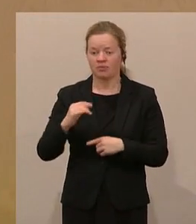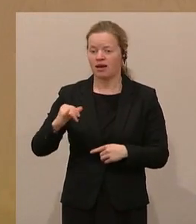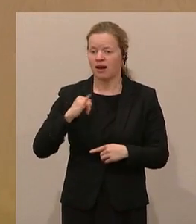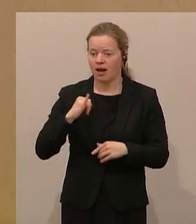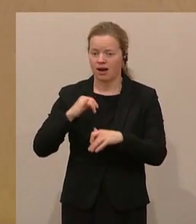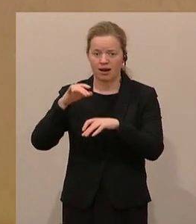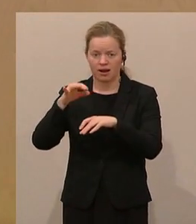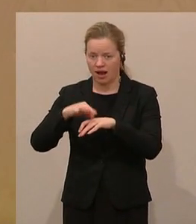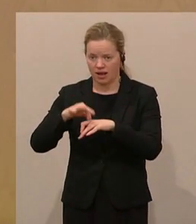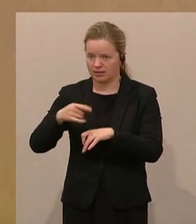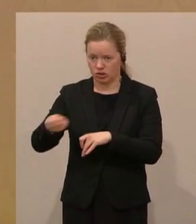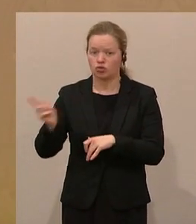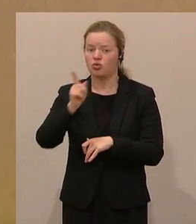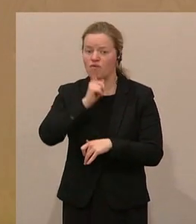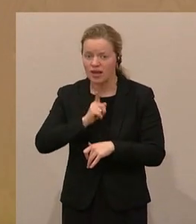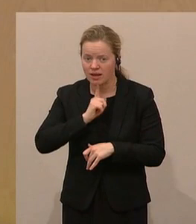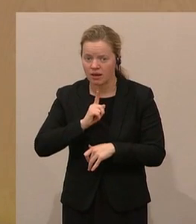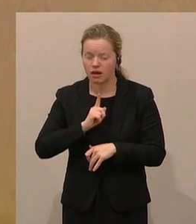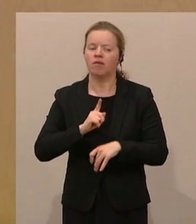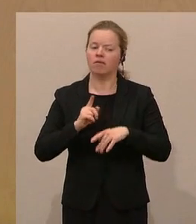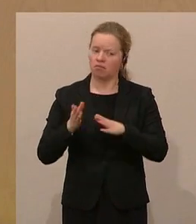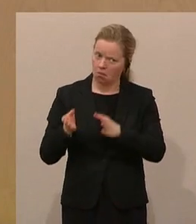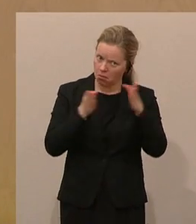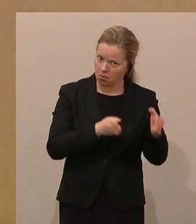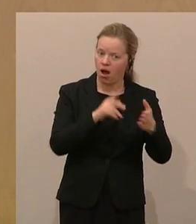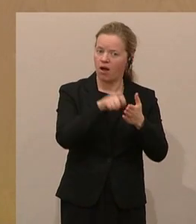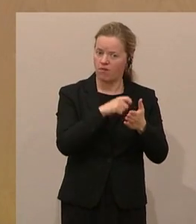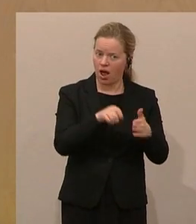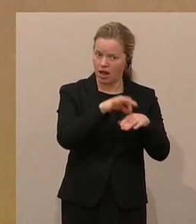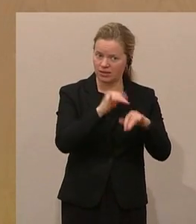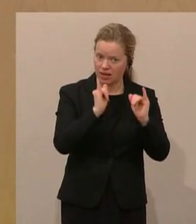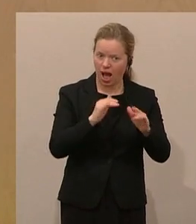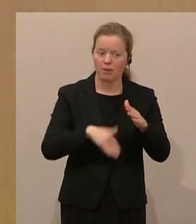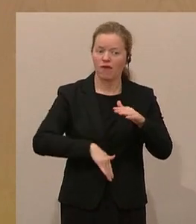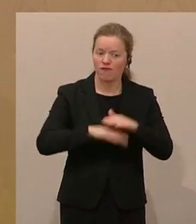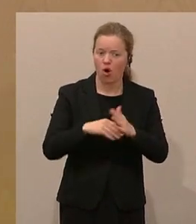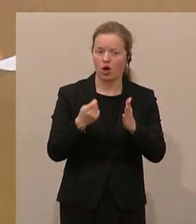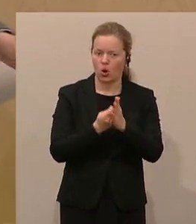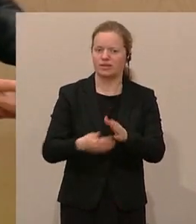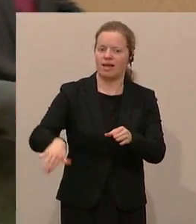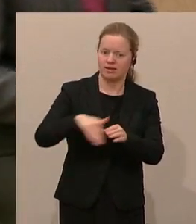bekommen, dann können sie auch ihre Wahlarztrechnung in voller Höhe bei den Kassen abrechnen. Dankeschön.